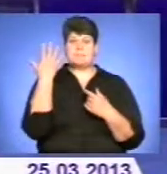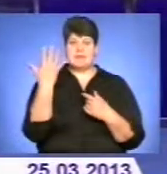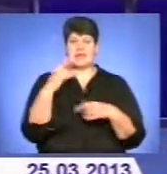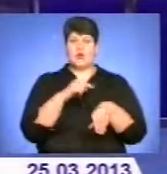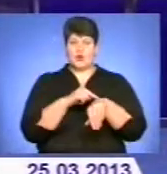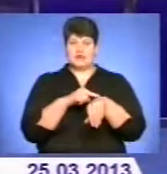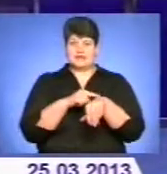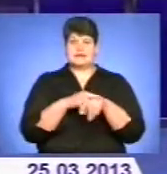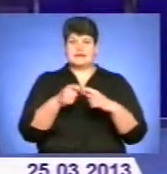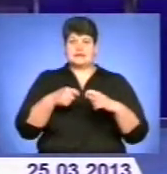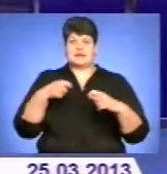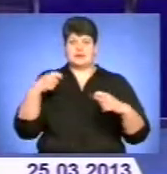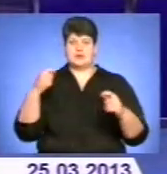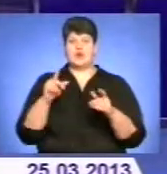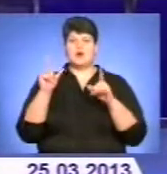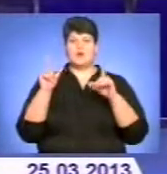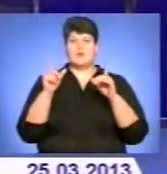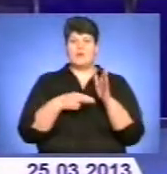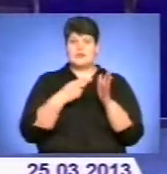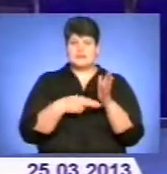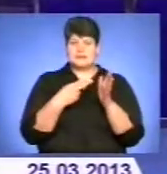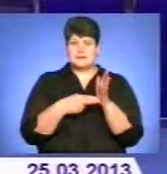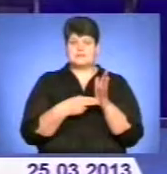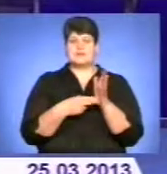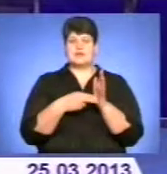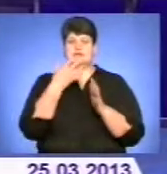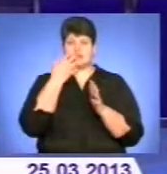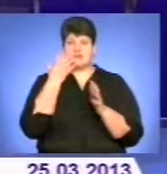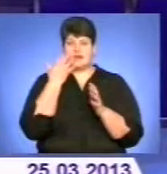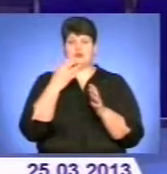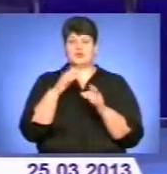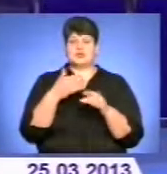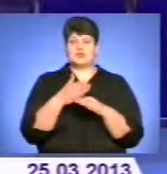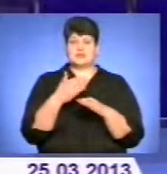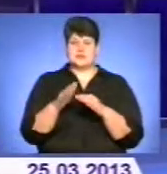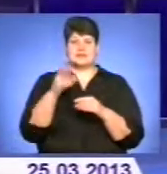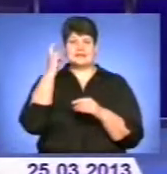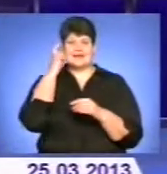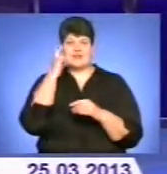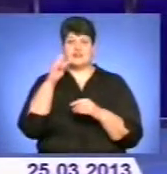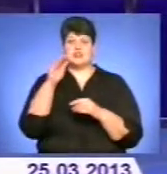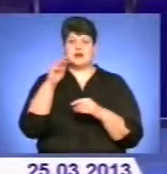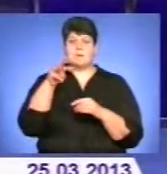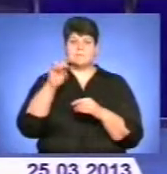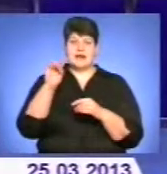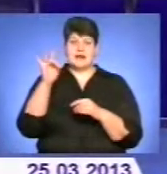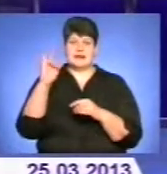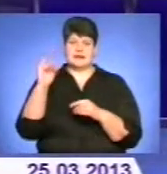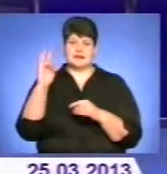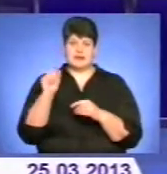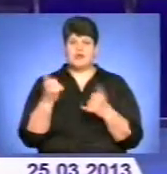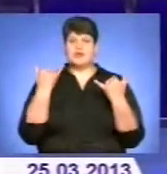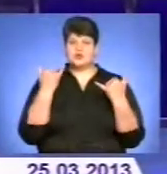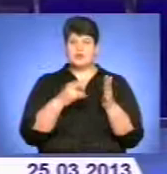затримувались поїзди з Південно-Західної залізниці, зокрема з Києва та Жмеренки. Михайло Жуков запевнив, сьогодні усі потії